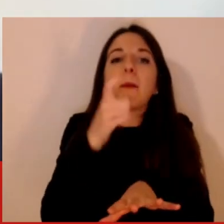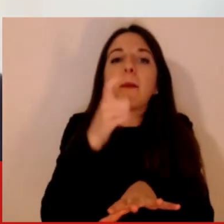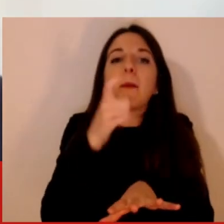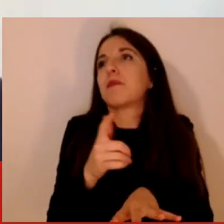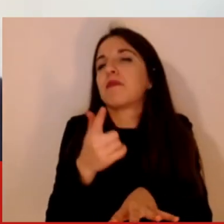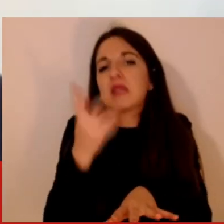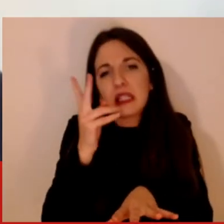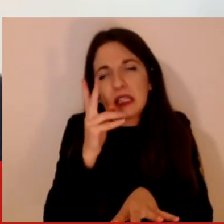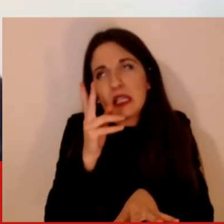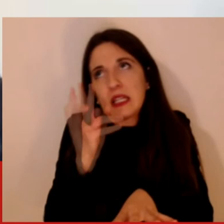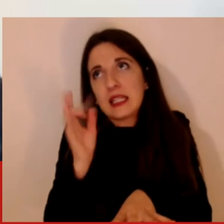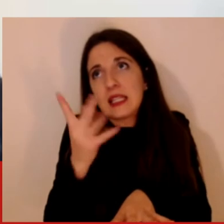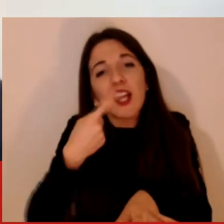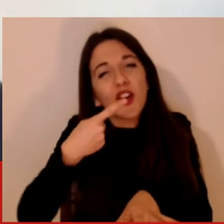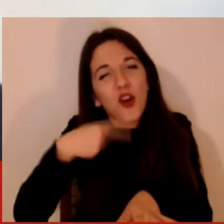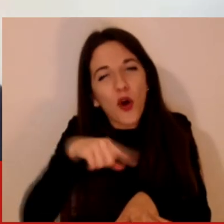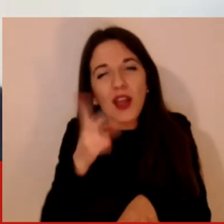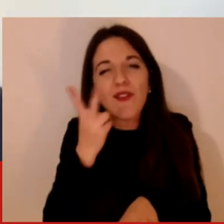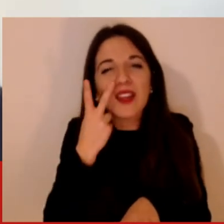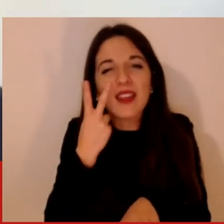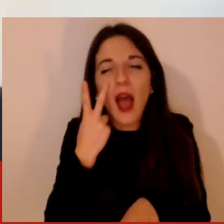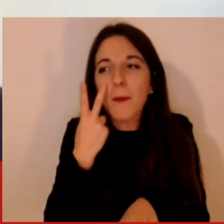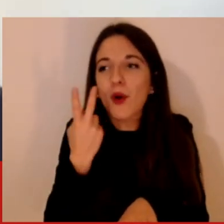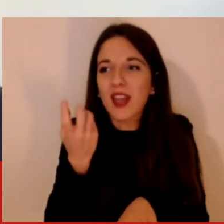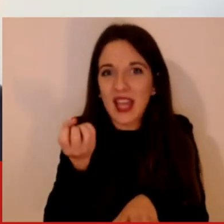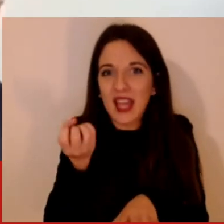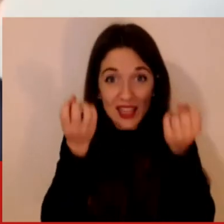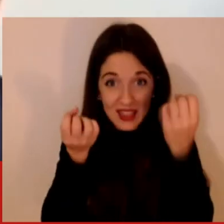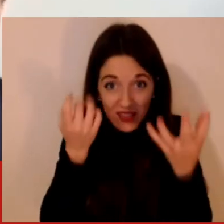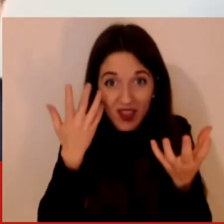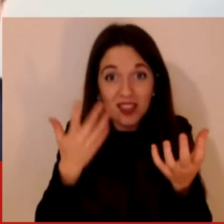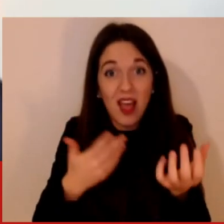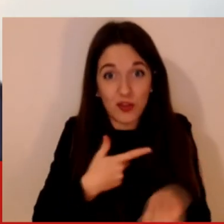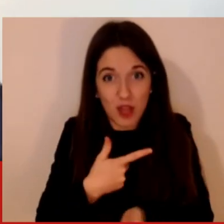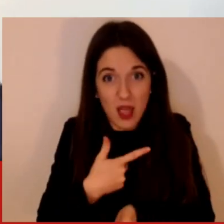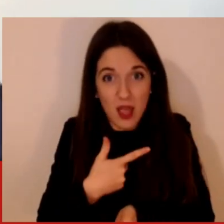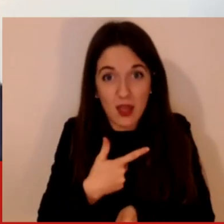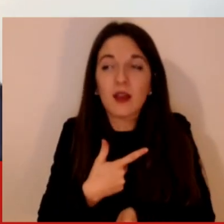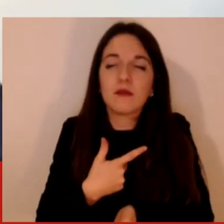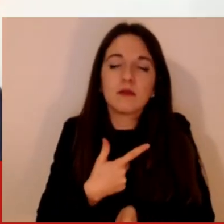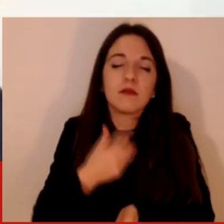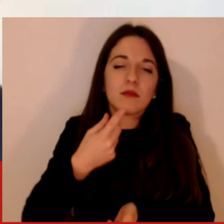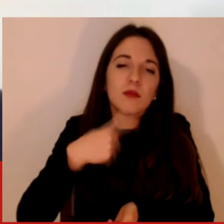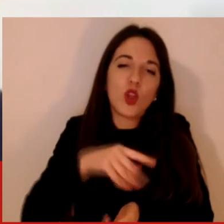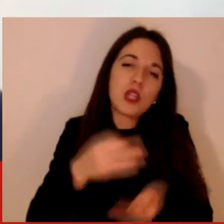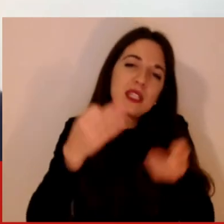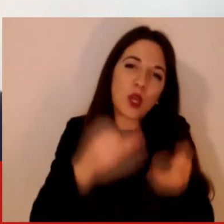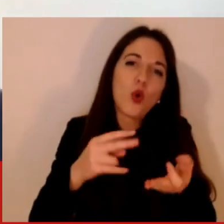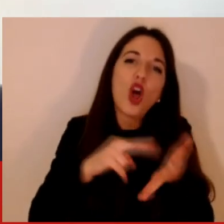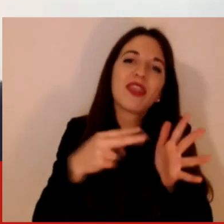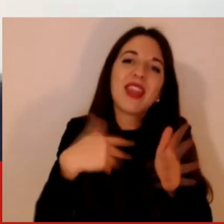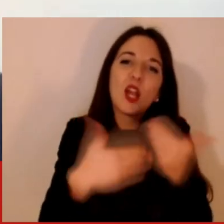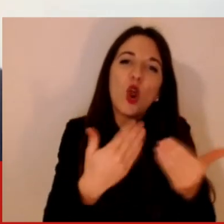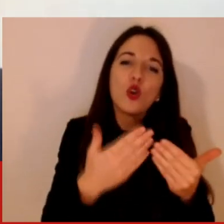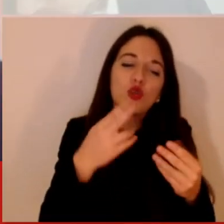apprezziamo il tasso di creatività andiamo in un mondo che usa la tecnologia anche come elemento